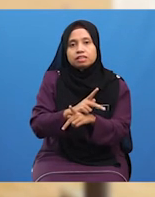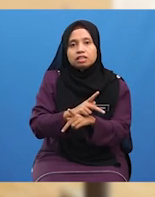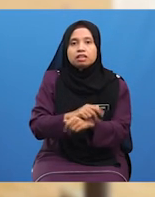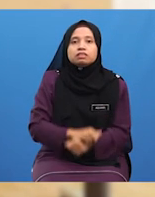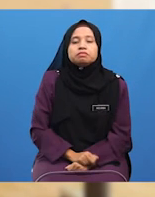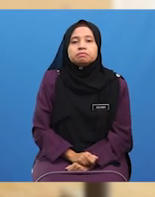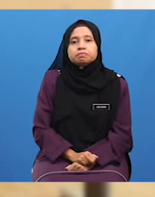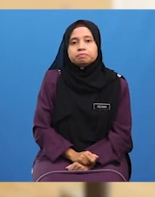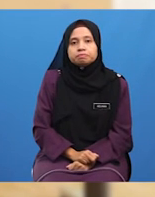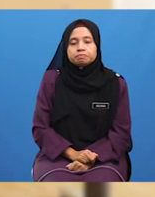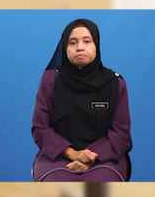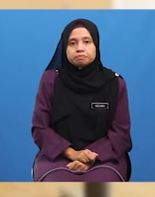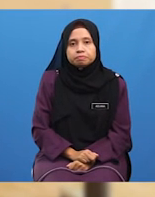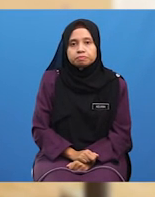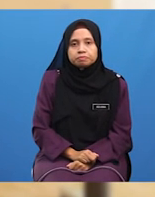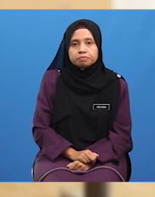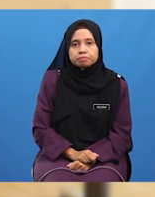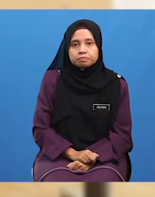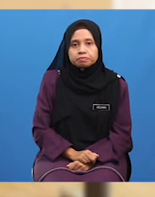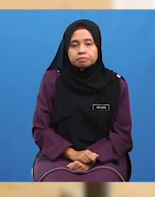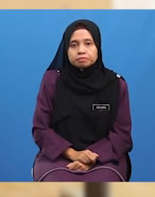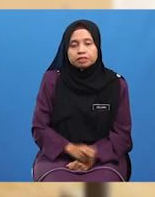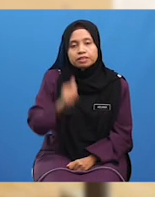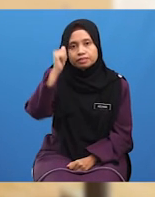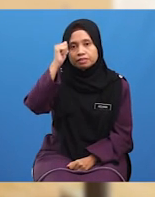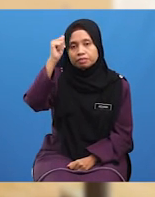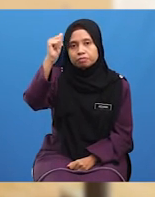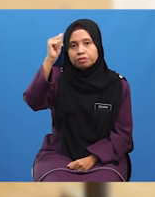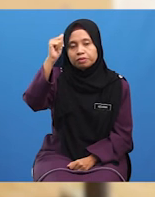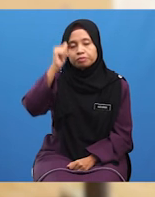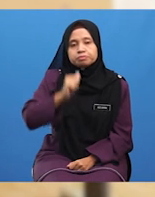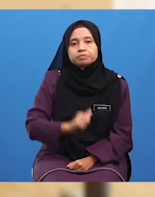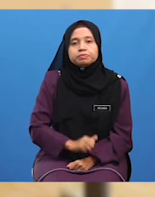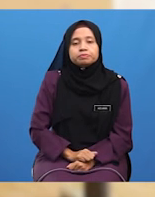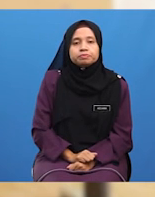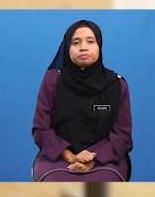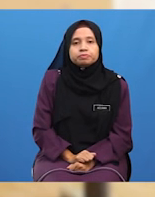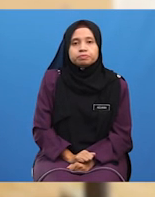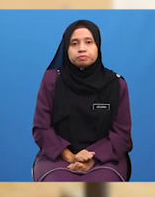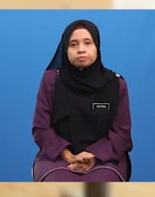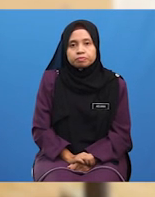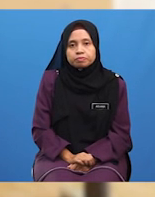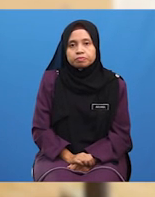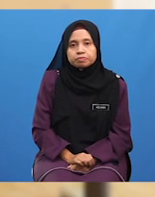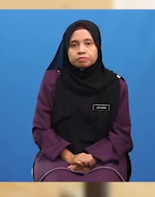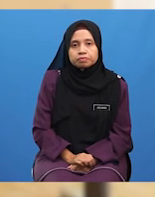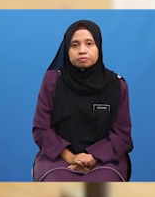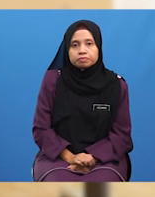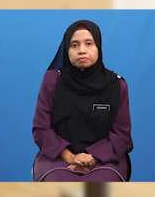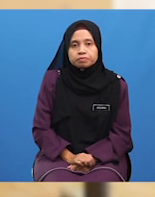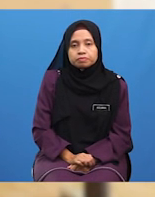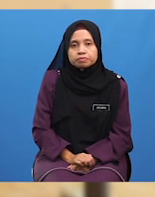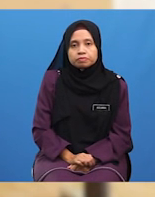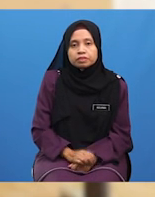Wabilah Hitaufik Walhidayah Wassalamualaikum Warahmatullahi Wabarakatuh